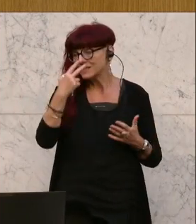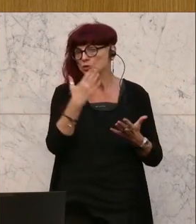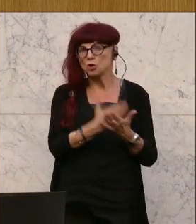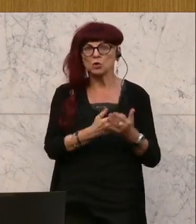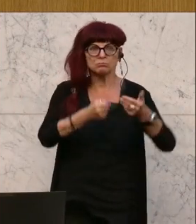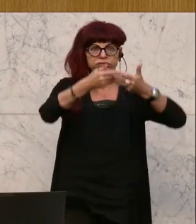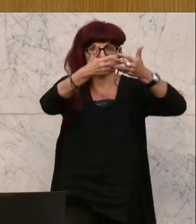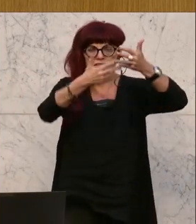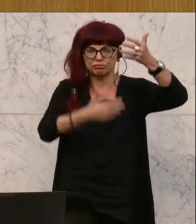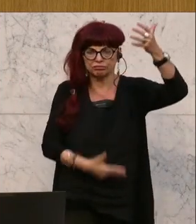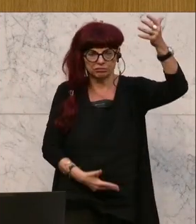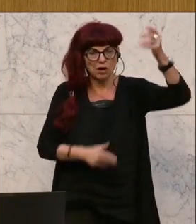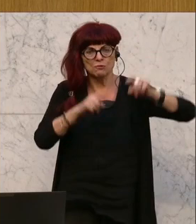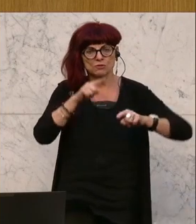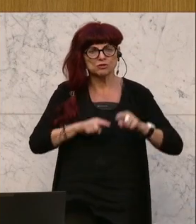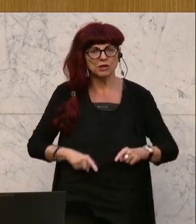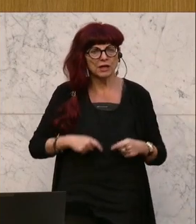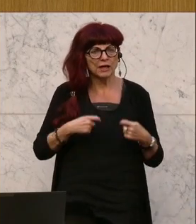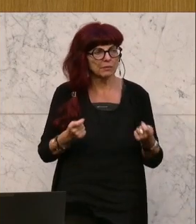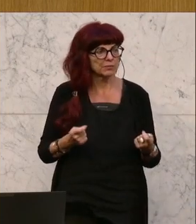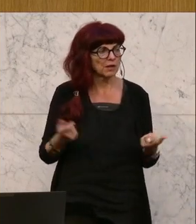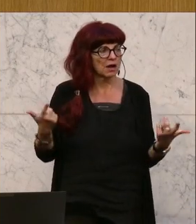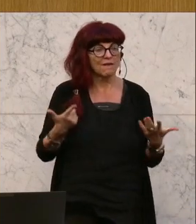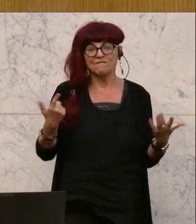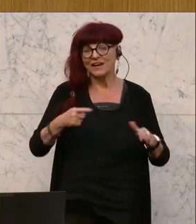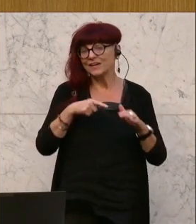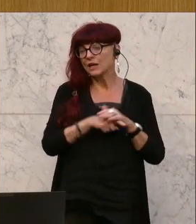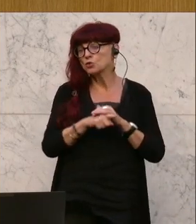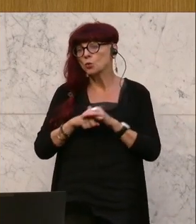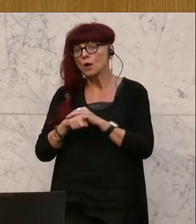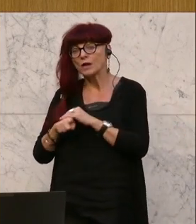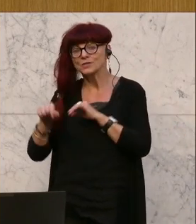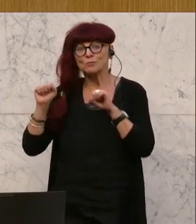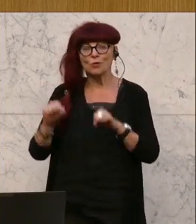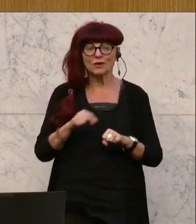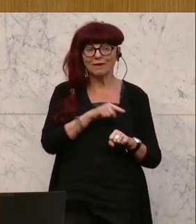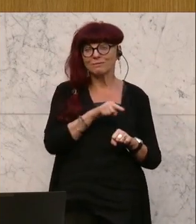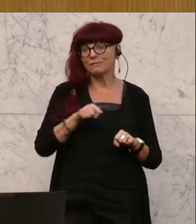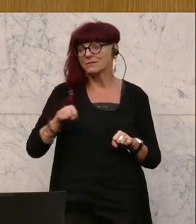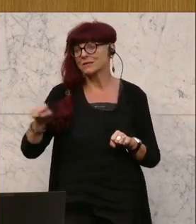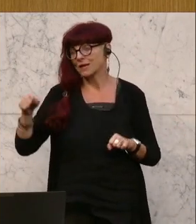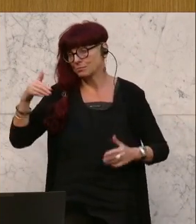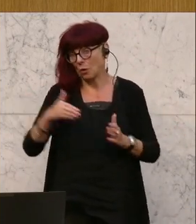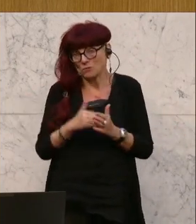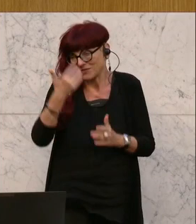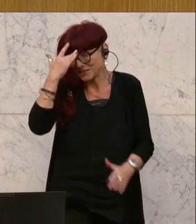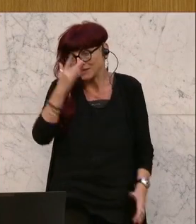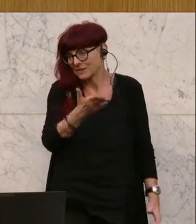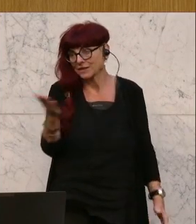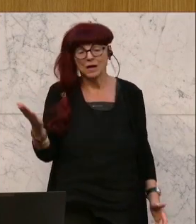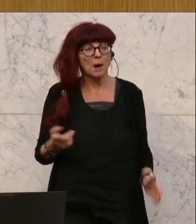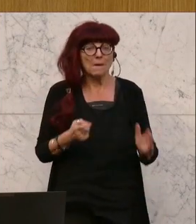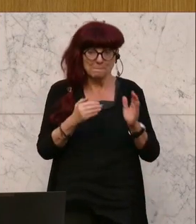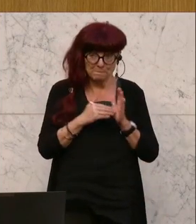und ich möchte da jetzt nicht fragen, ob man weiß, welche Zugangsmöglichkeiten man zu diesem Bereich hat, wie dringend es